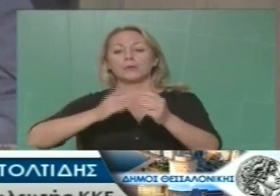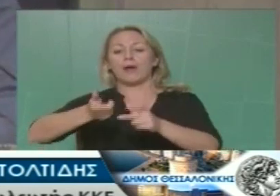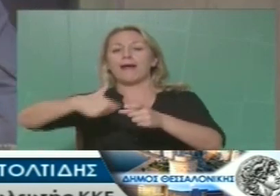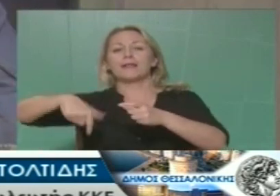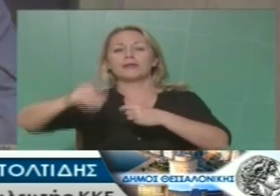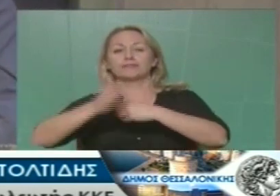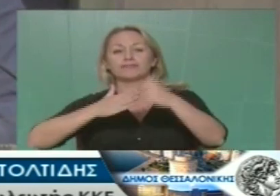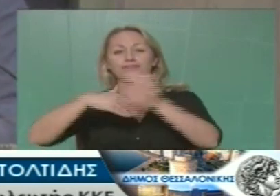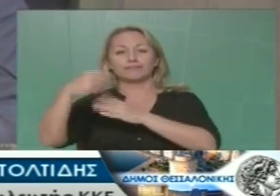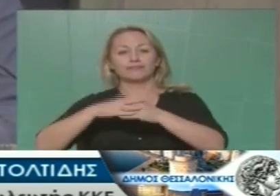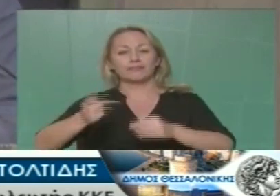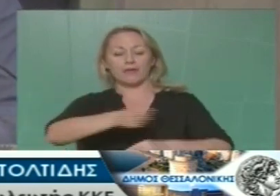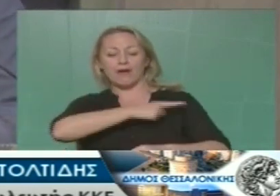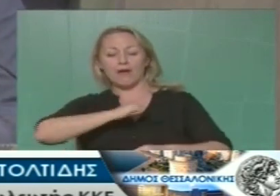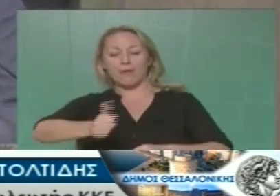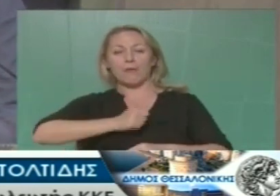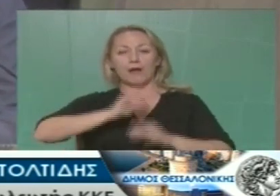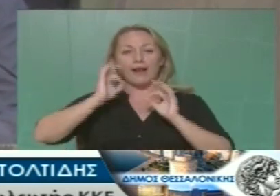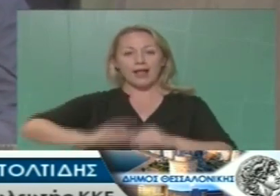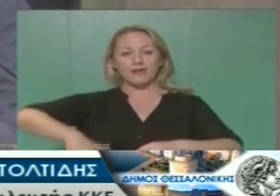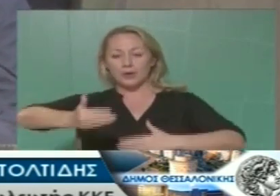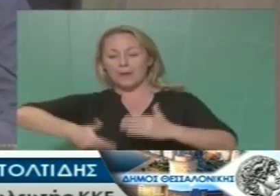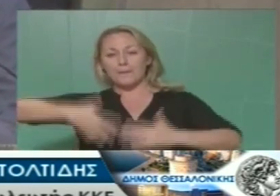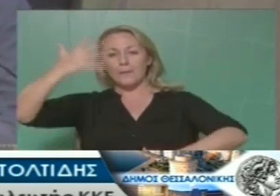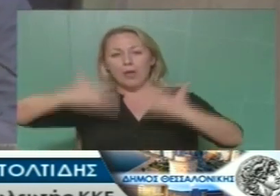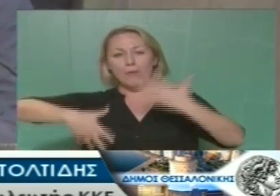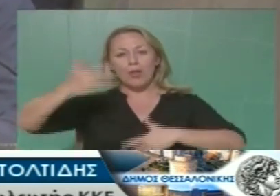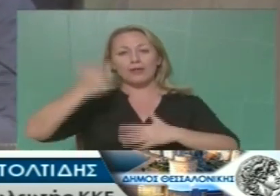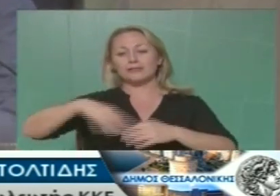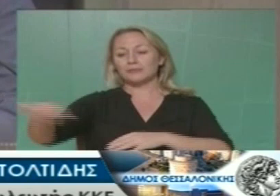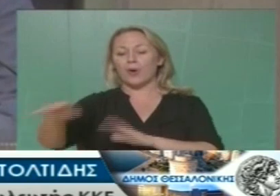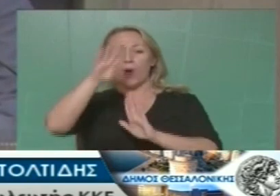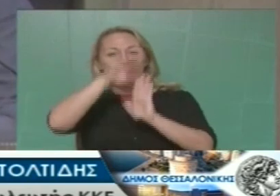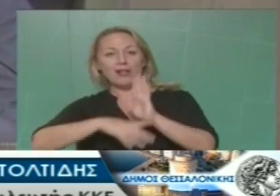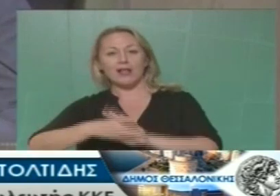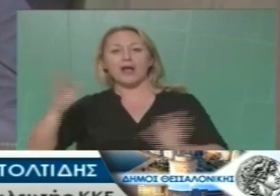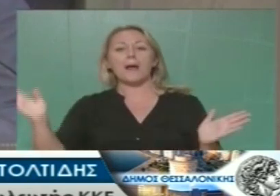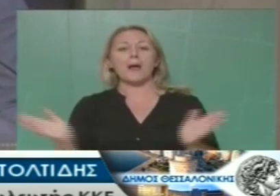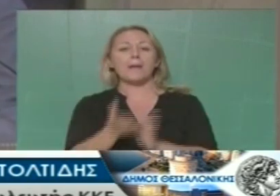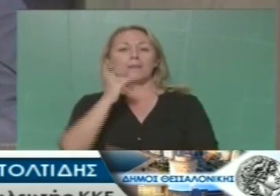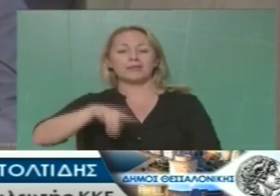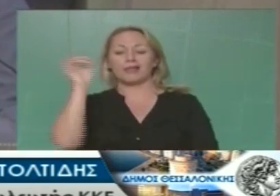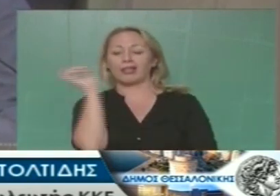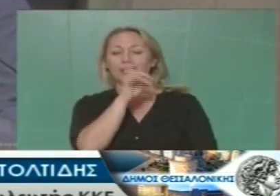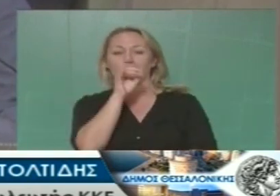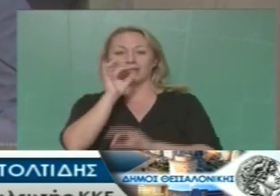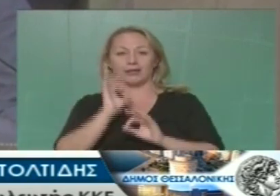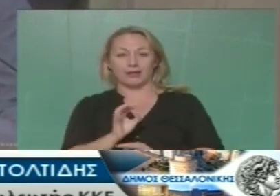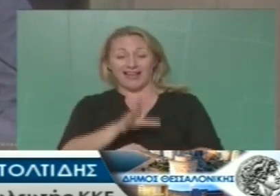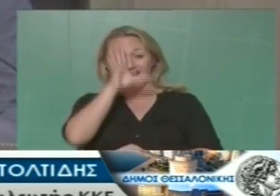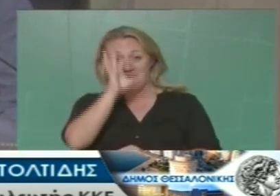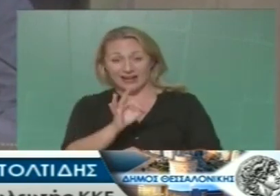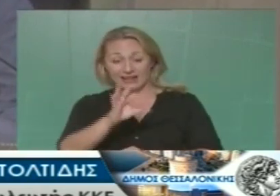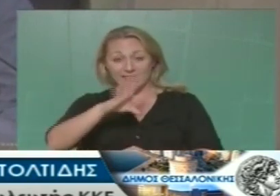εργολάβους εκτόξευση προϋπολογισμών χρονοδιαγράμματα κουρελόχαρτα κυριολεκτικά ανέκδοτα με τους πραγματικούς